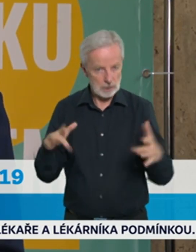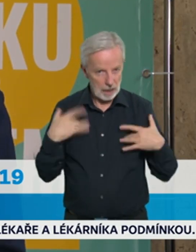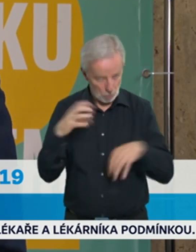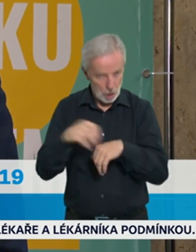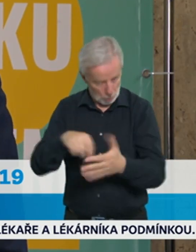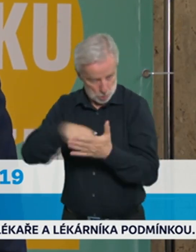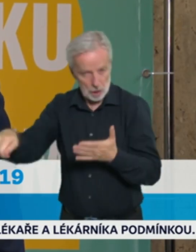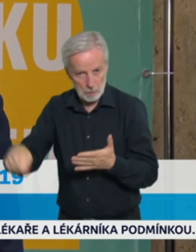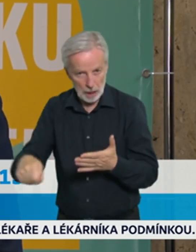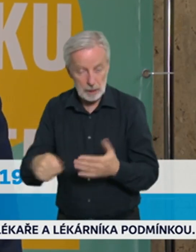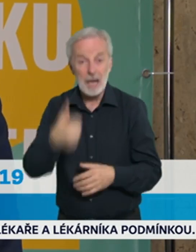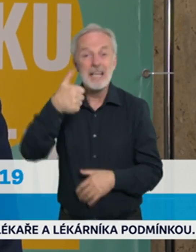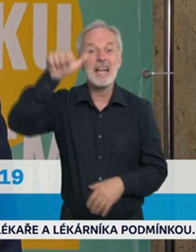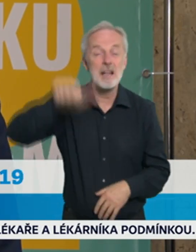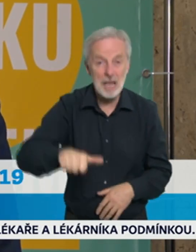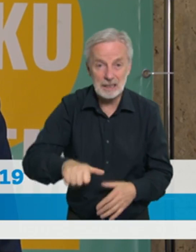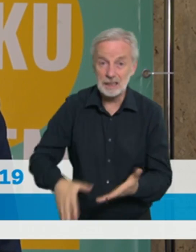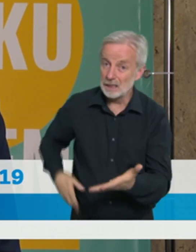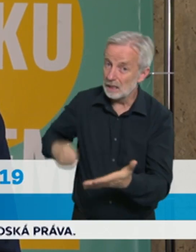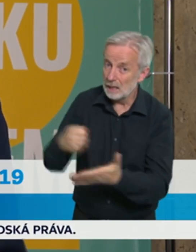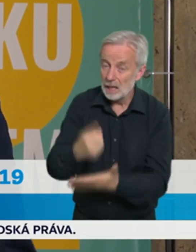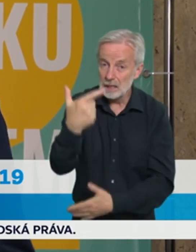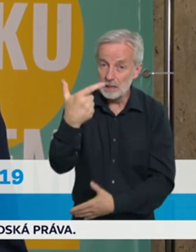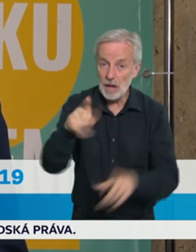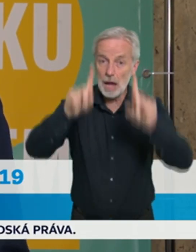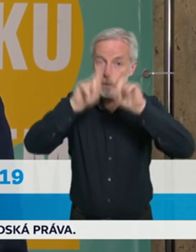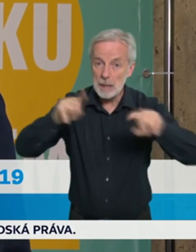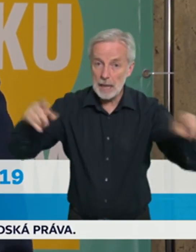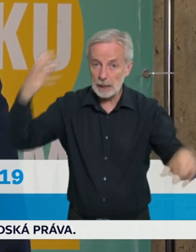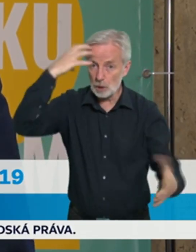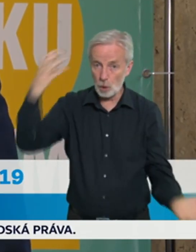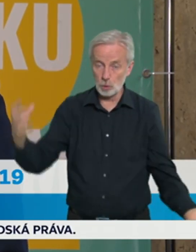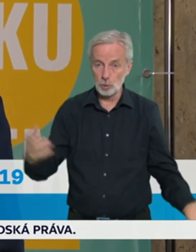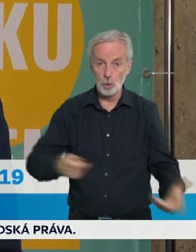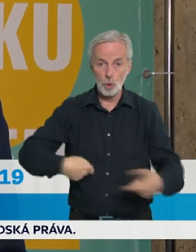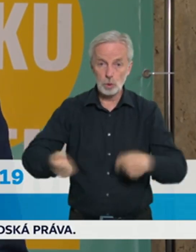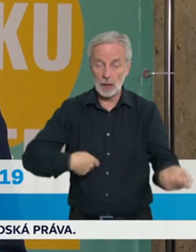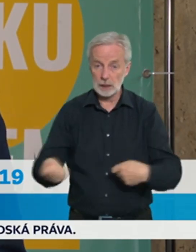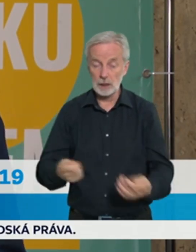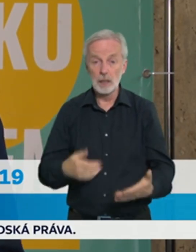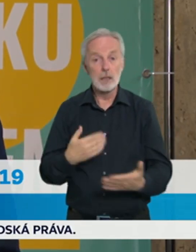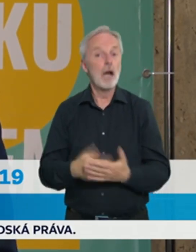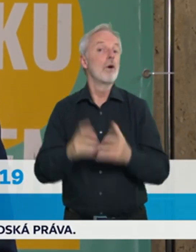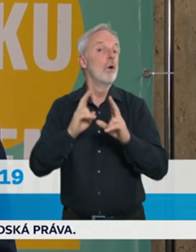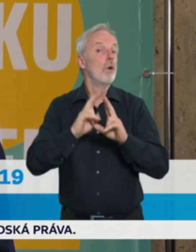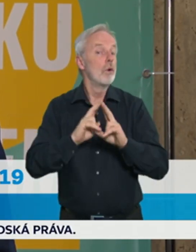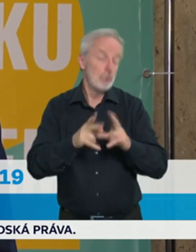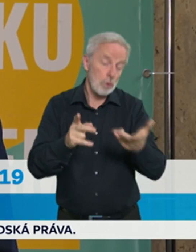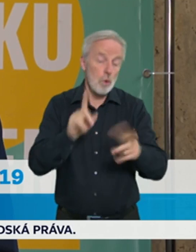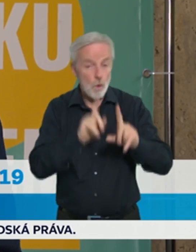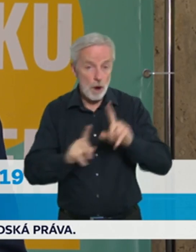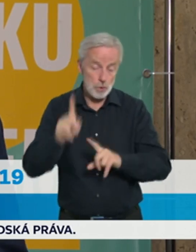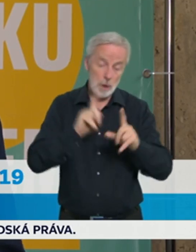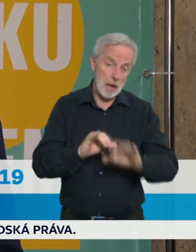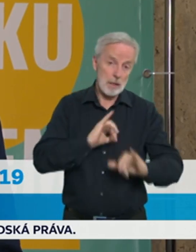toto vynakládány ze strany zdravotních pojišťoven. Takže to je určitě něco, co taktež budeme navrhovat.